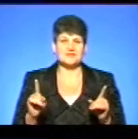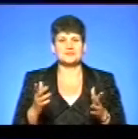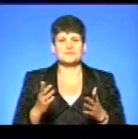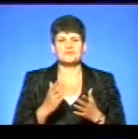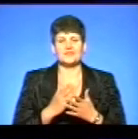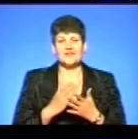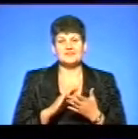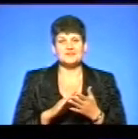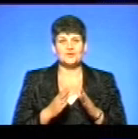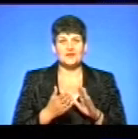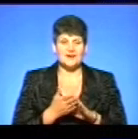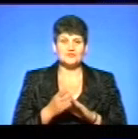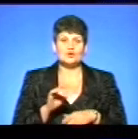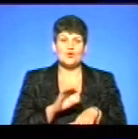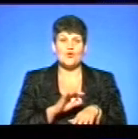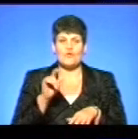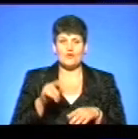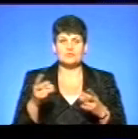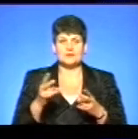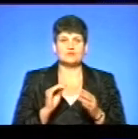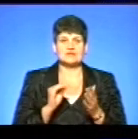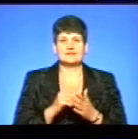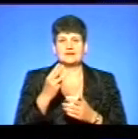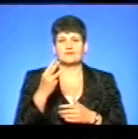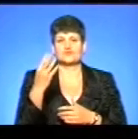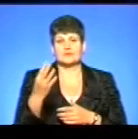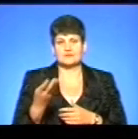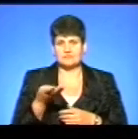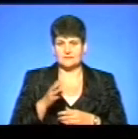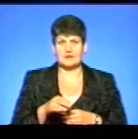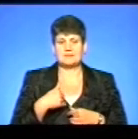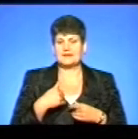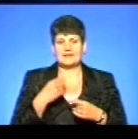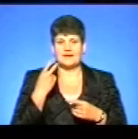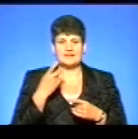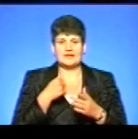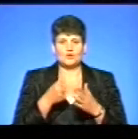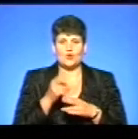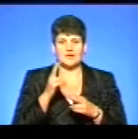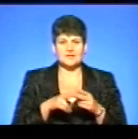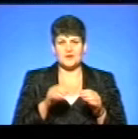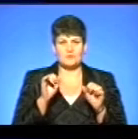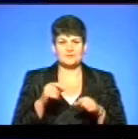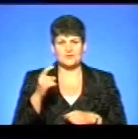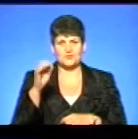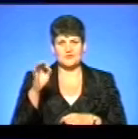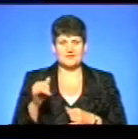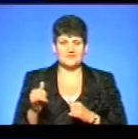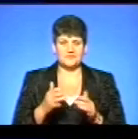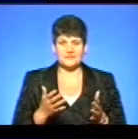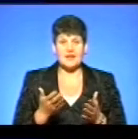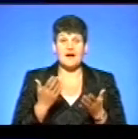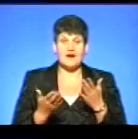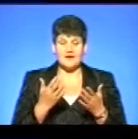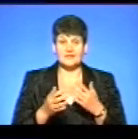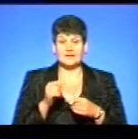ситуація така, що хворому треба поставити 3 стенти чи 4 стенти. Тобто не завжди... Ми зараз не до кінця можемо 100% забезпечити. Але